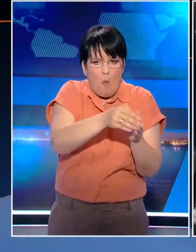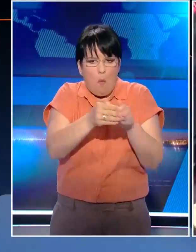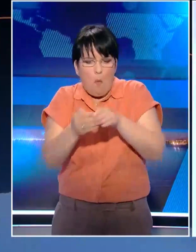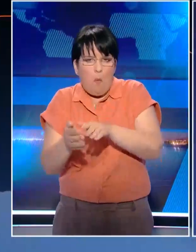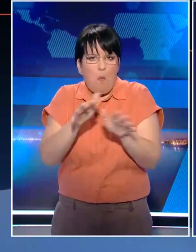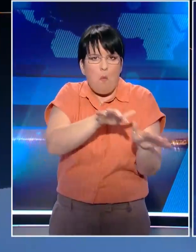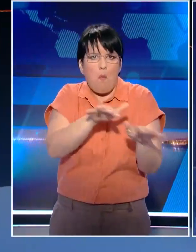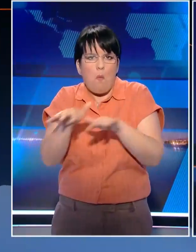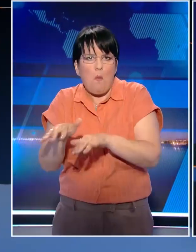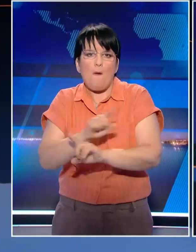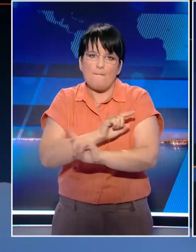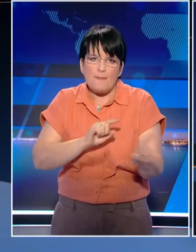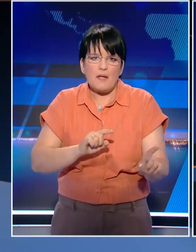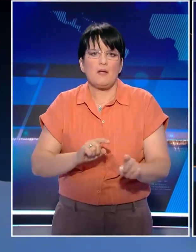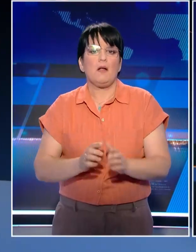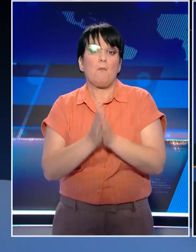το αλλιευτικό.